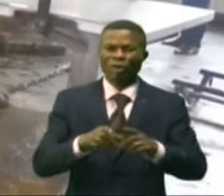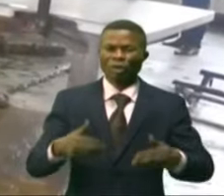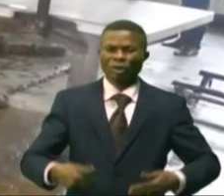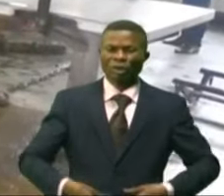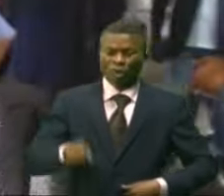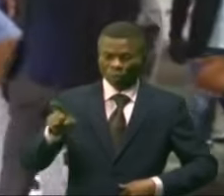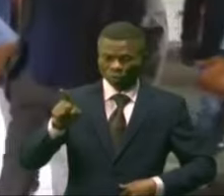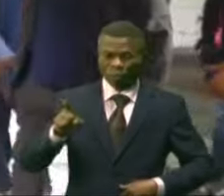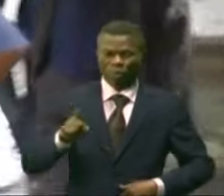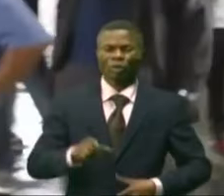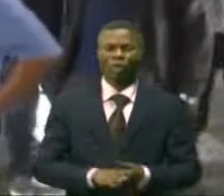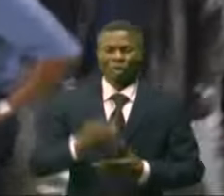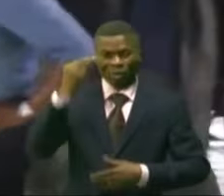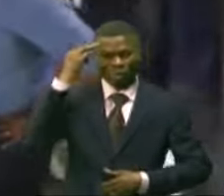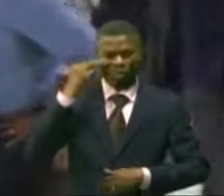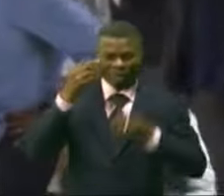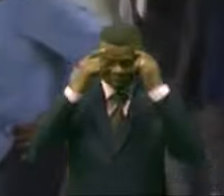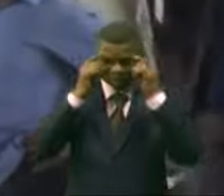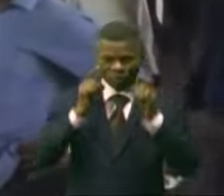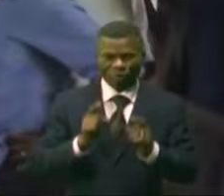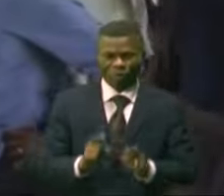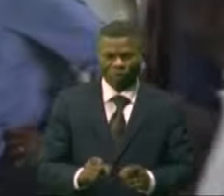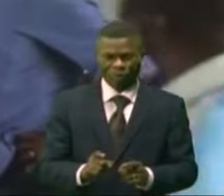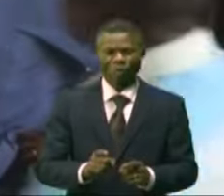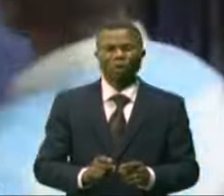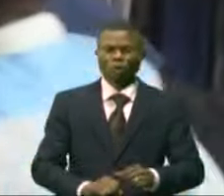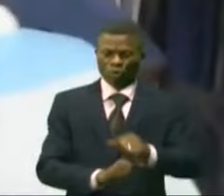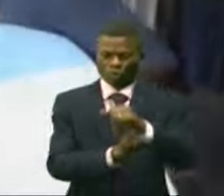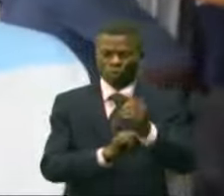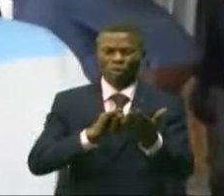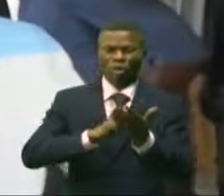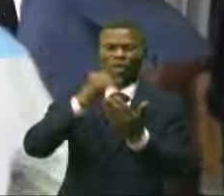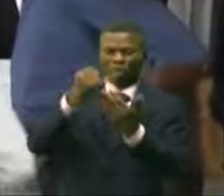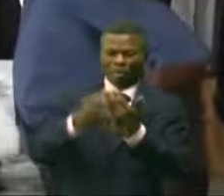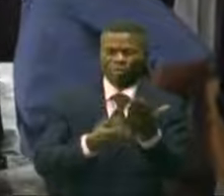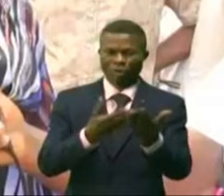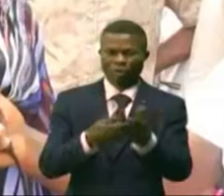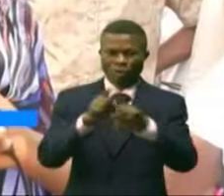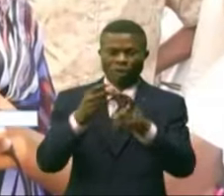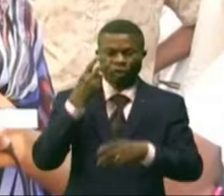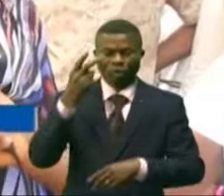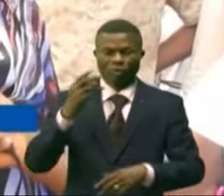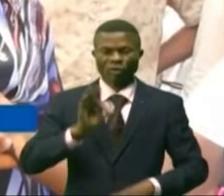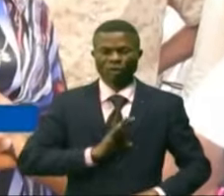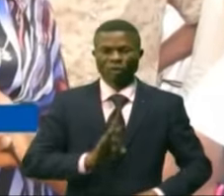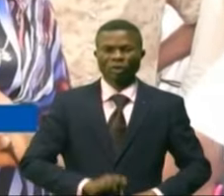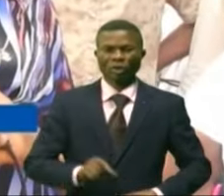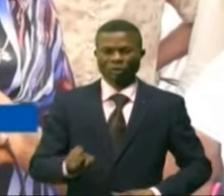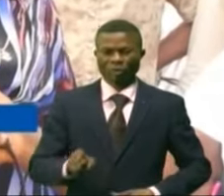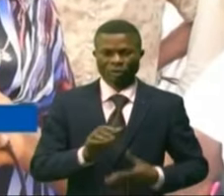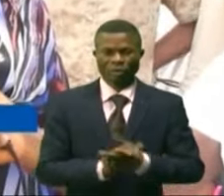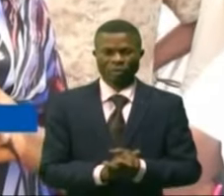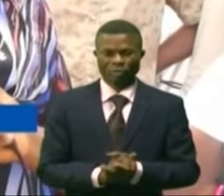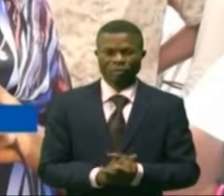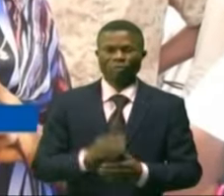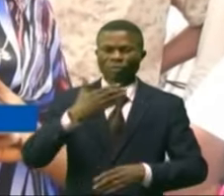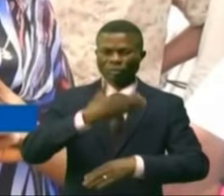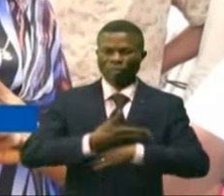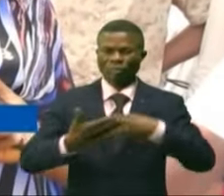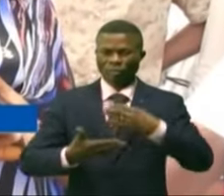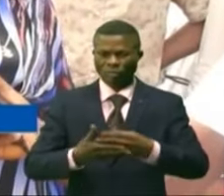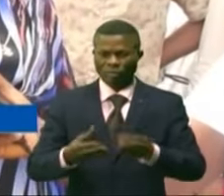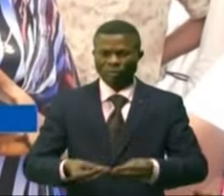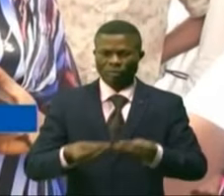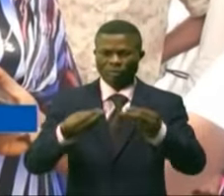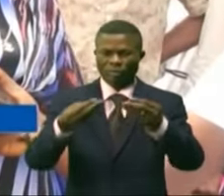Chimanga reste déterminé pour la réalisation de cette vision du chef de l'État. Il faut la réhabilitation. À côté de